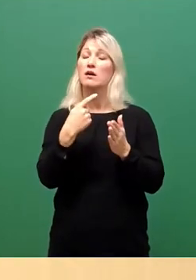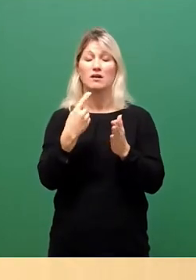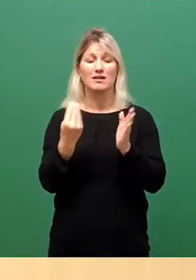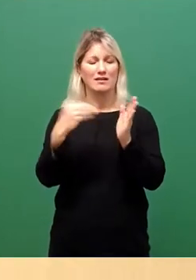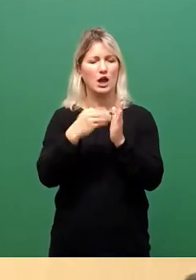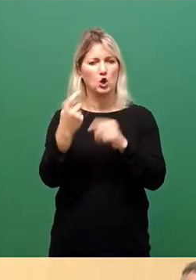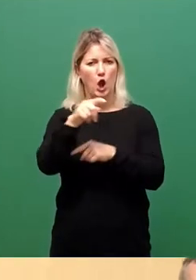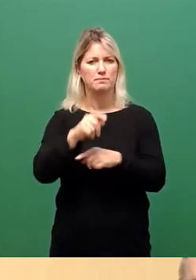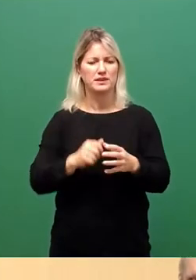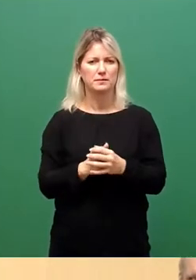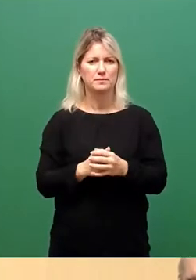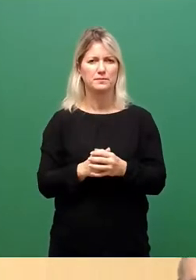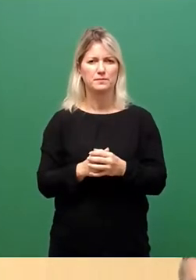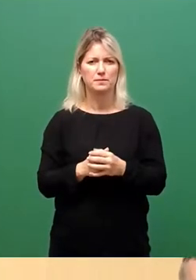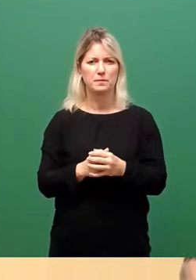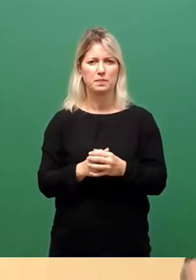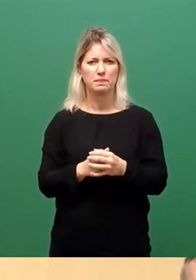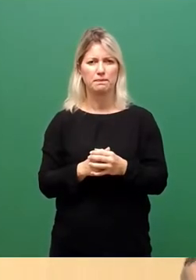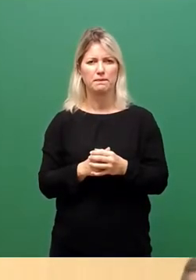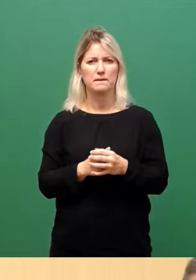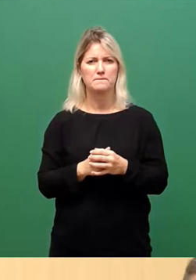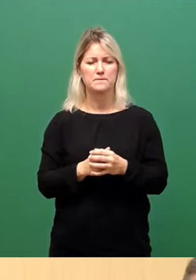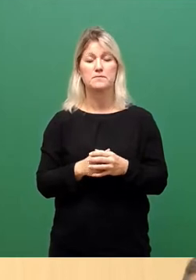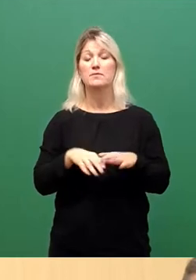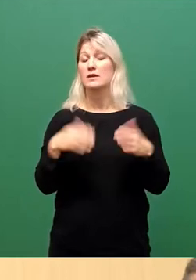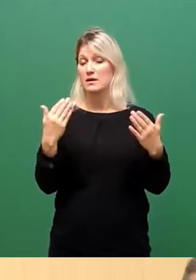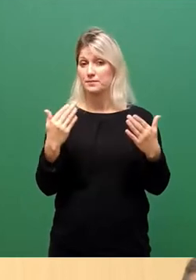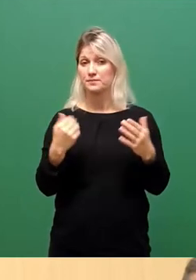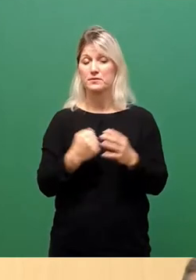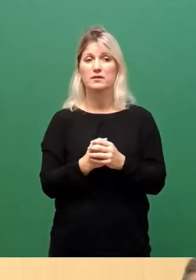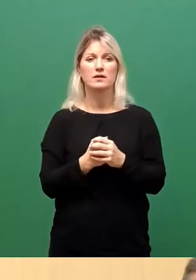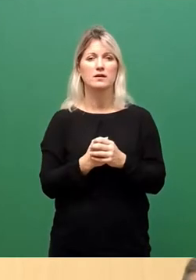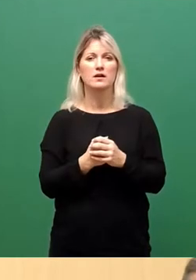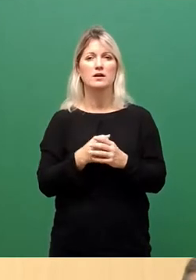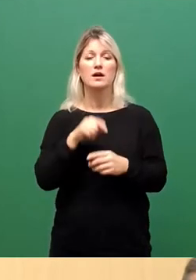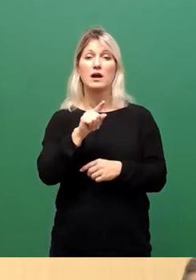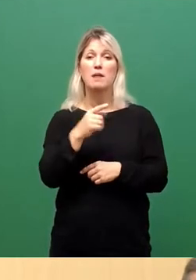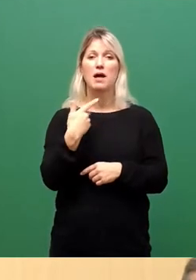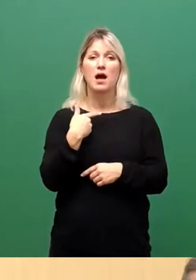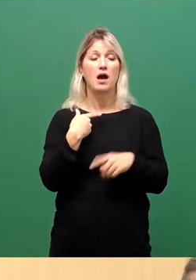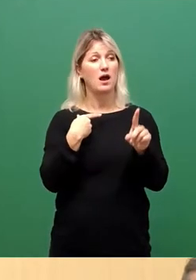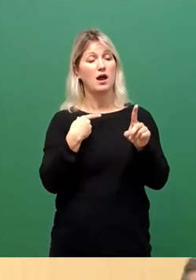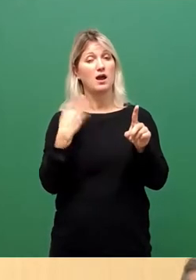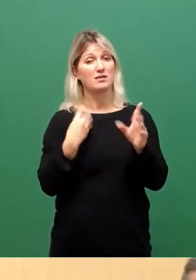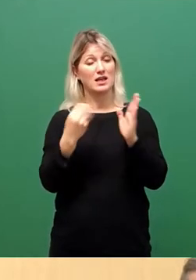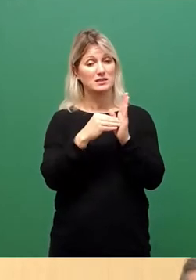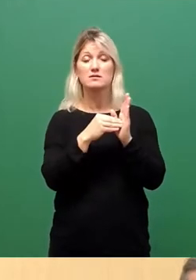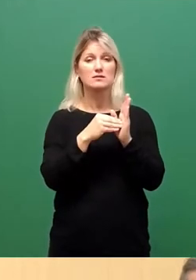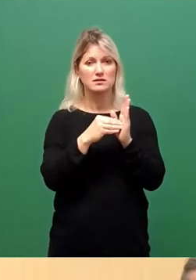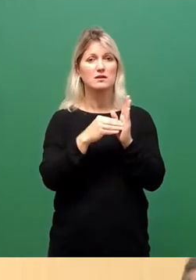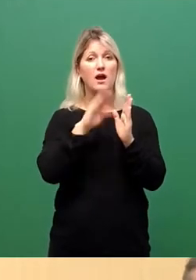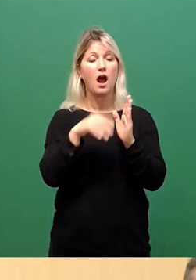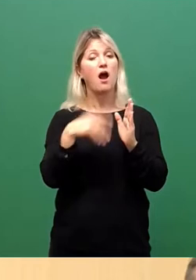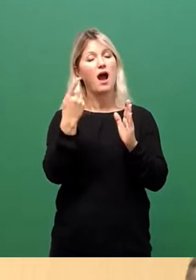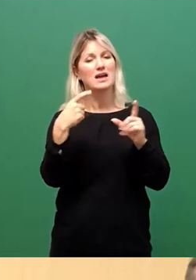Als wäre das und die Neufassung der Rettungsdienstgebührensatzung nicht genug des Guten, nehmen wir damit das Geld SPD, CDU, Grünen,